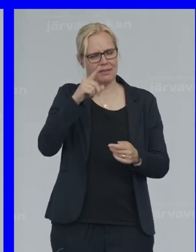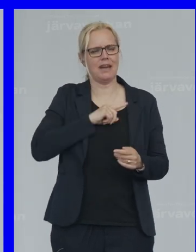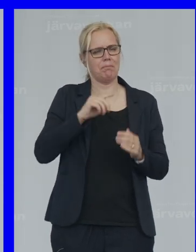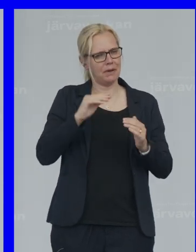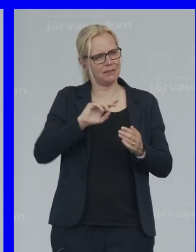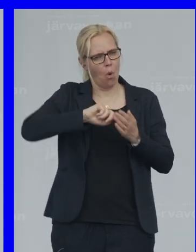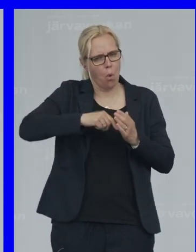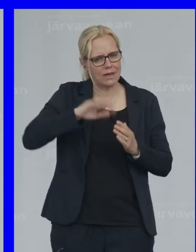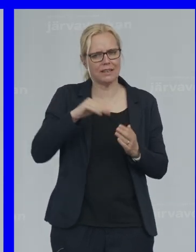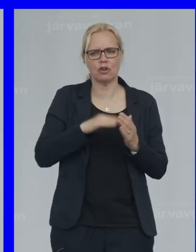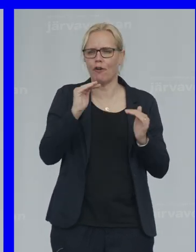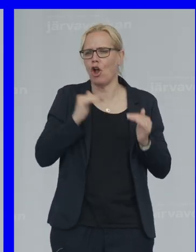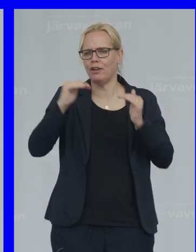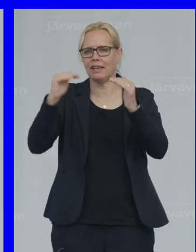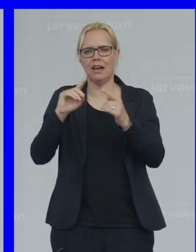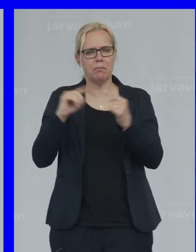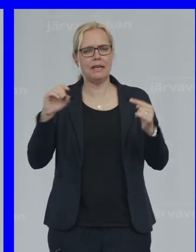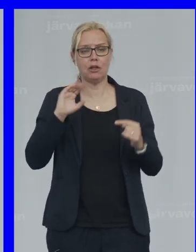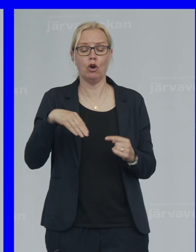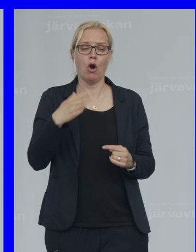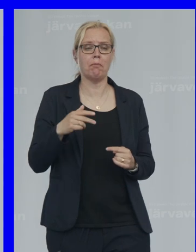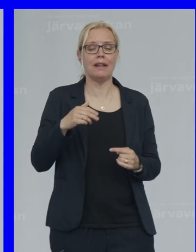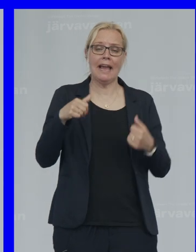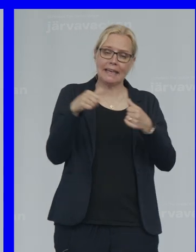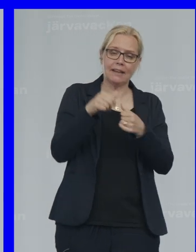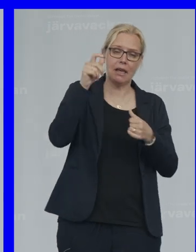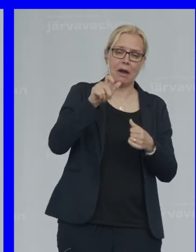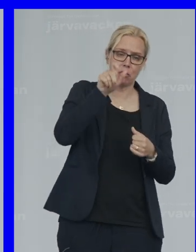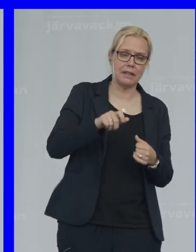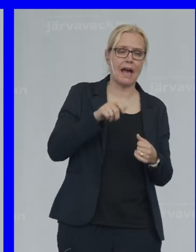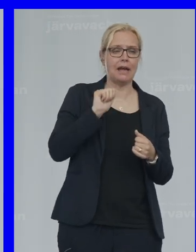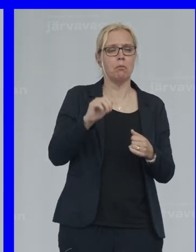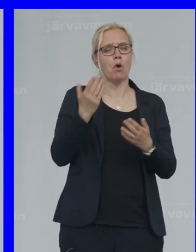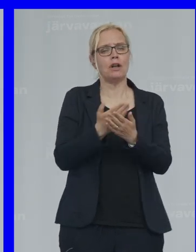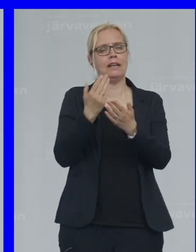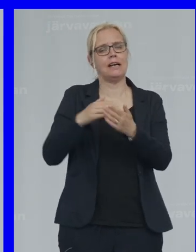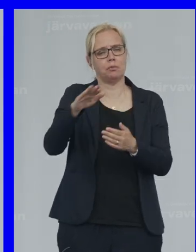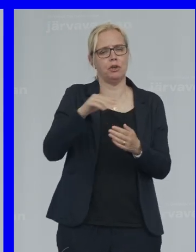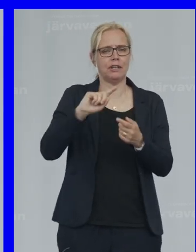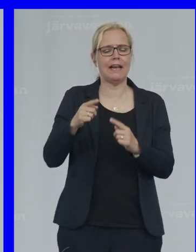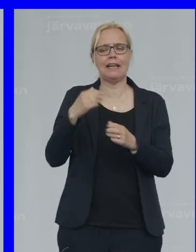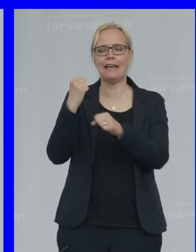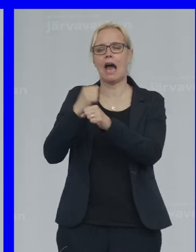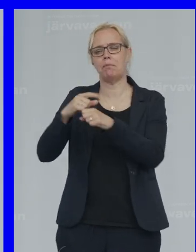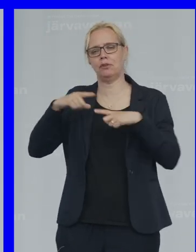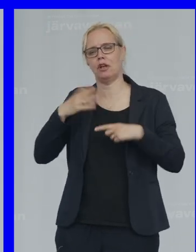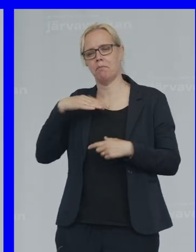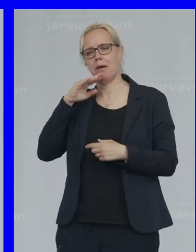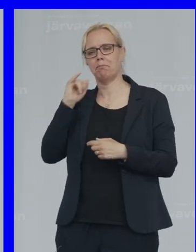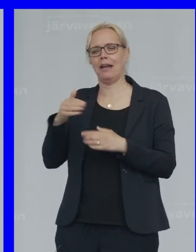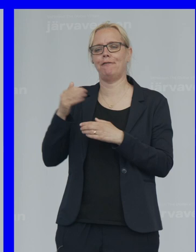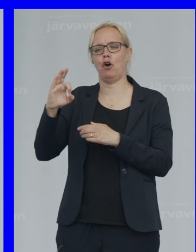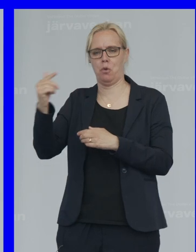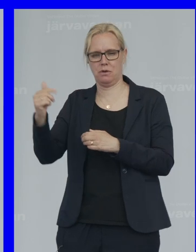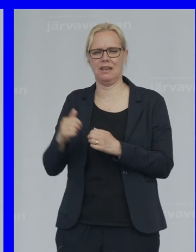höjningarna Oavsett Om man är Garantipensionär I glesbygden Eller arbetslös mamma I förorten De